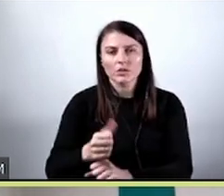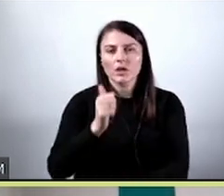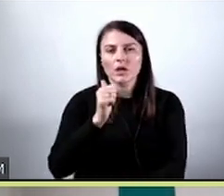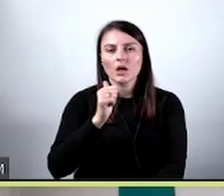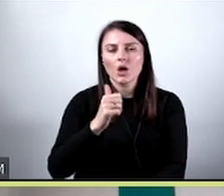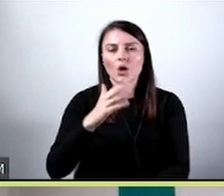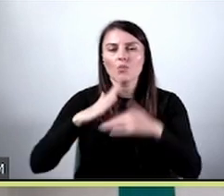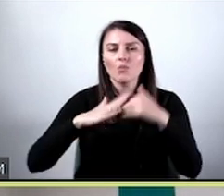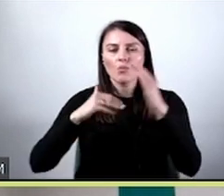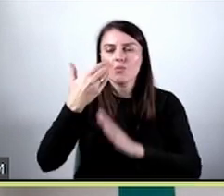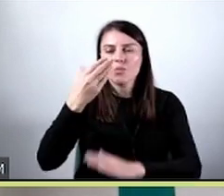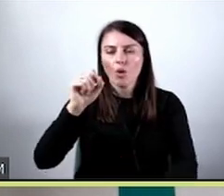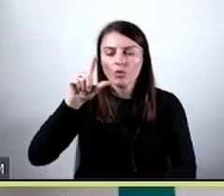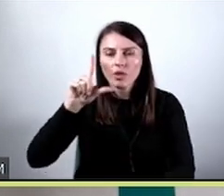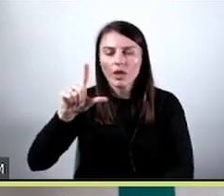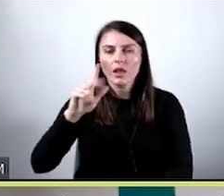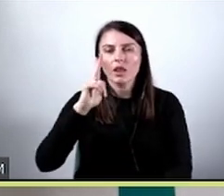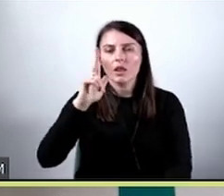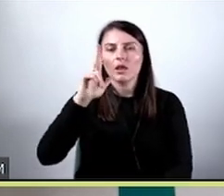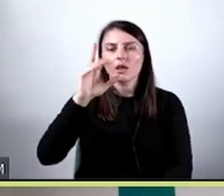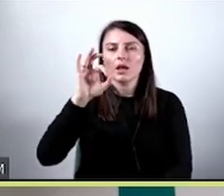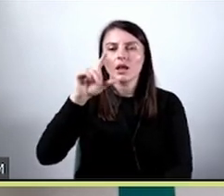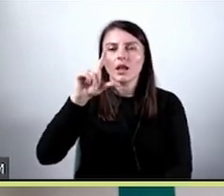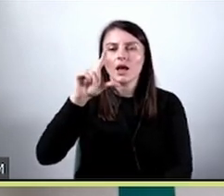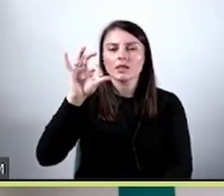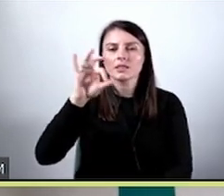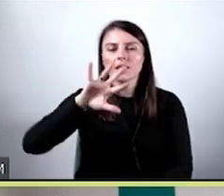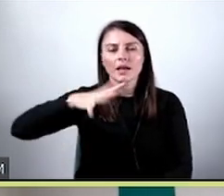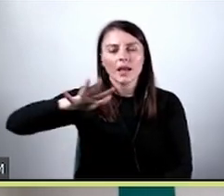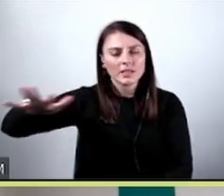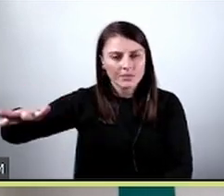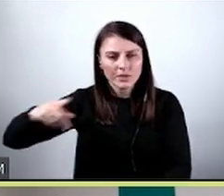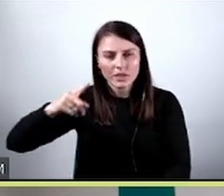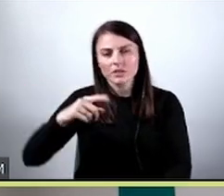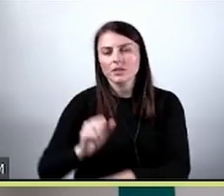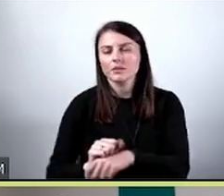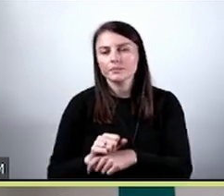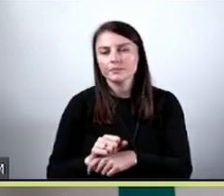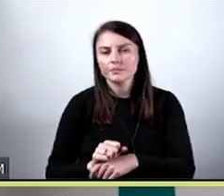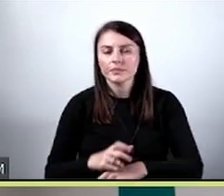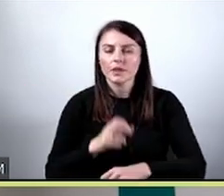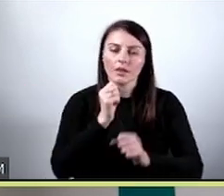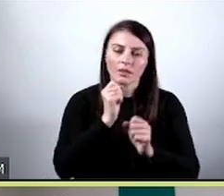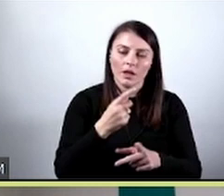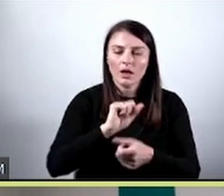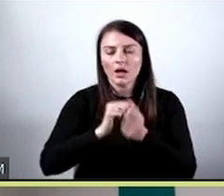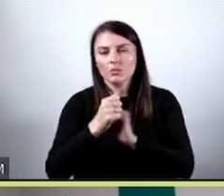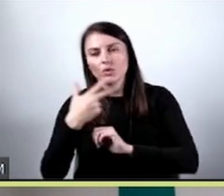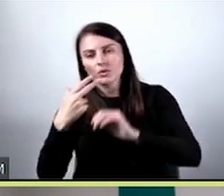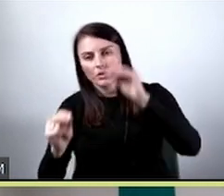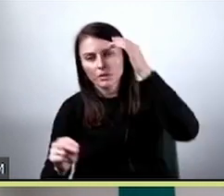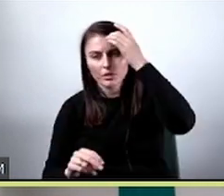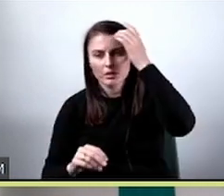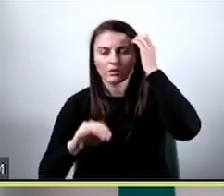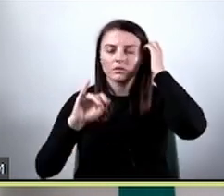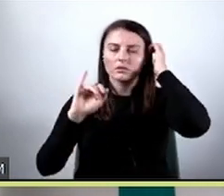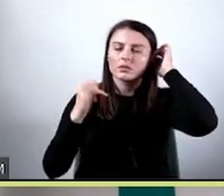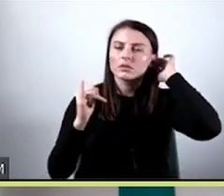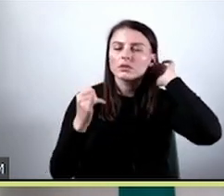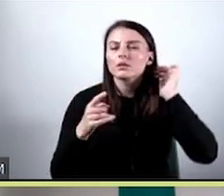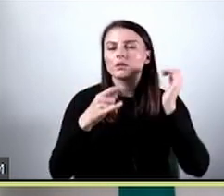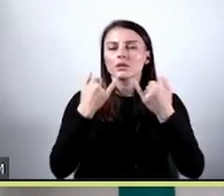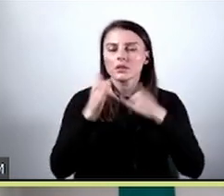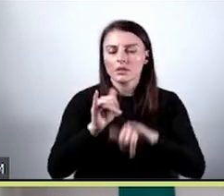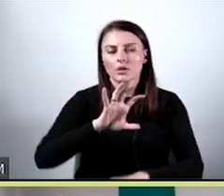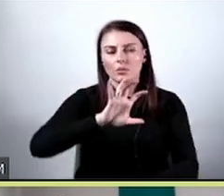określają przykładowo klasę przedmiotu albo odpowiadają na pytanie tak, nie, czy też określają jakąś inną